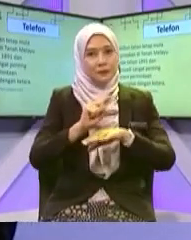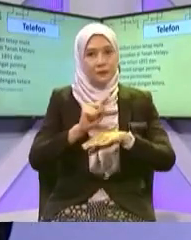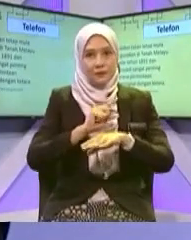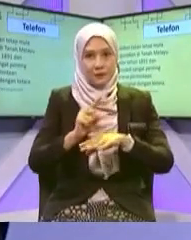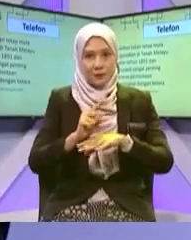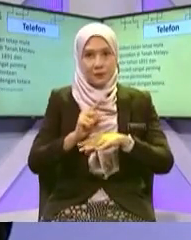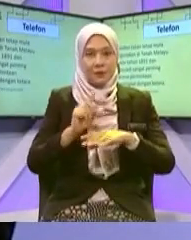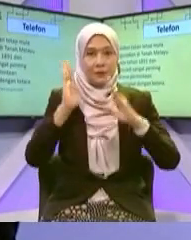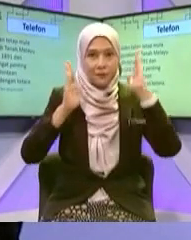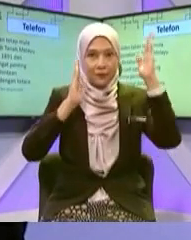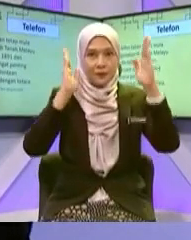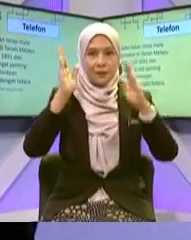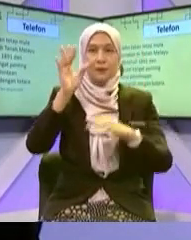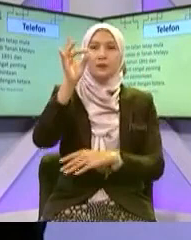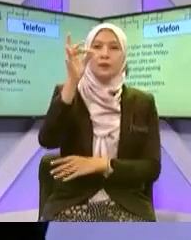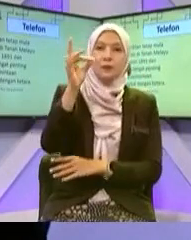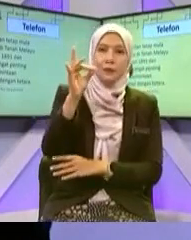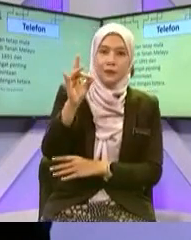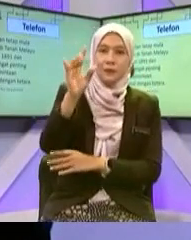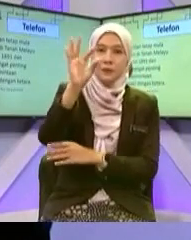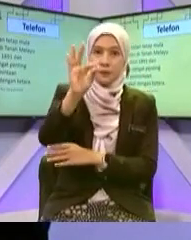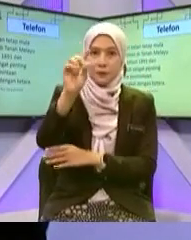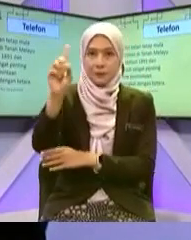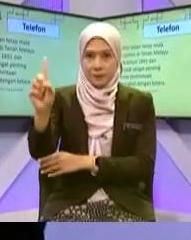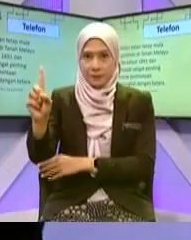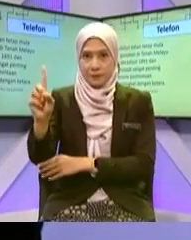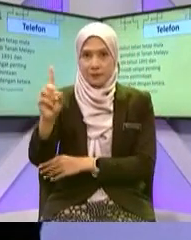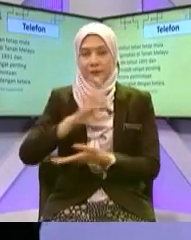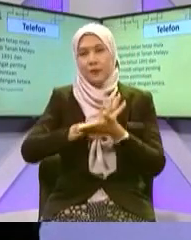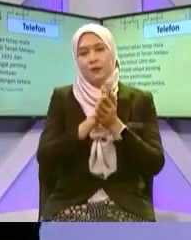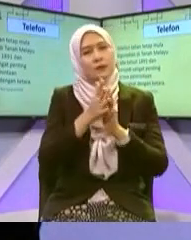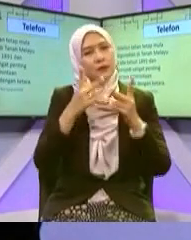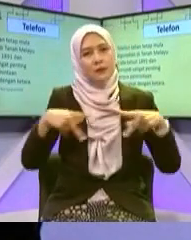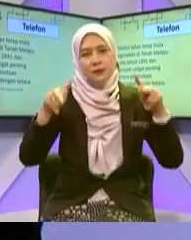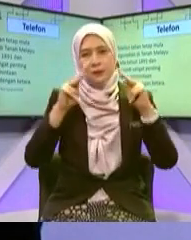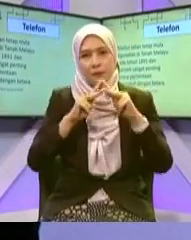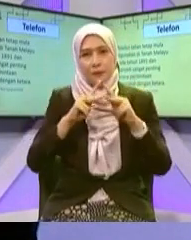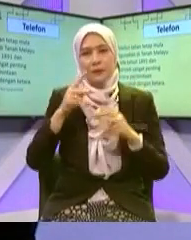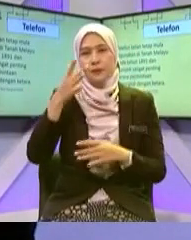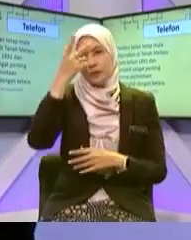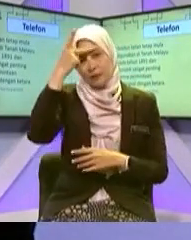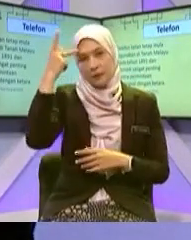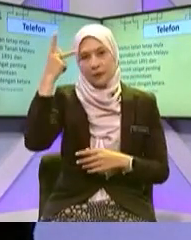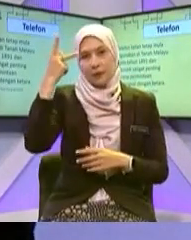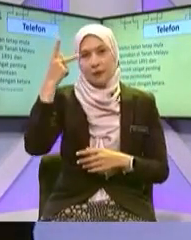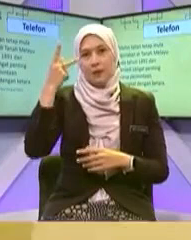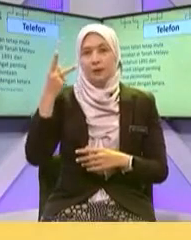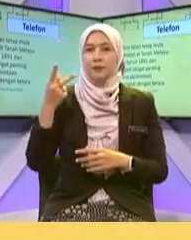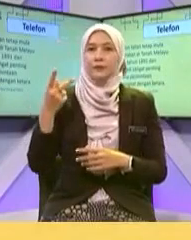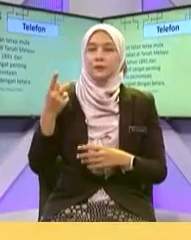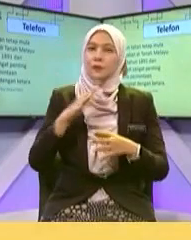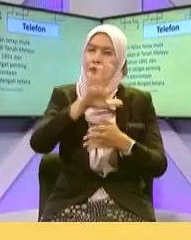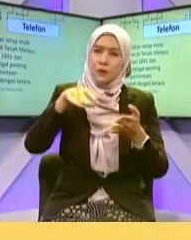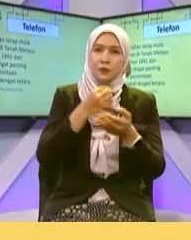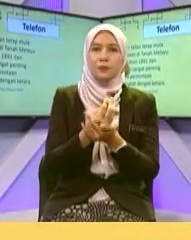tanah Melayu Pada tahun 1891 Dan menjadi Sangat penting Kerana Permintaan Meningkat dengan ketara